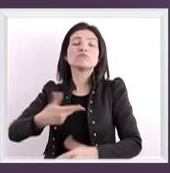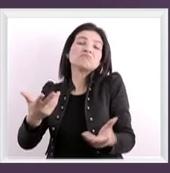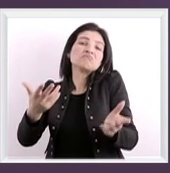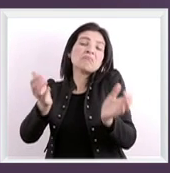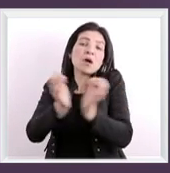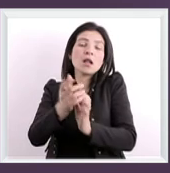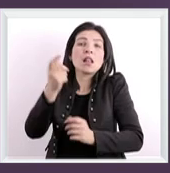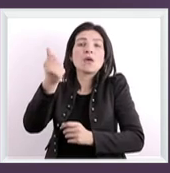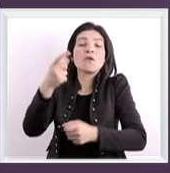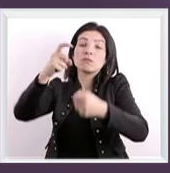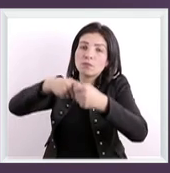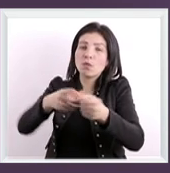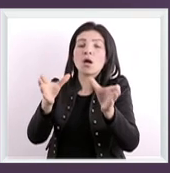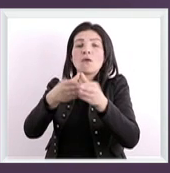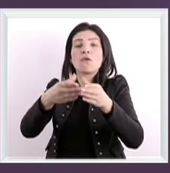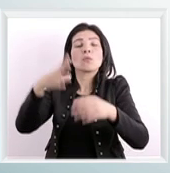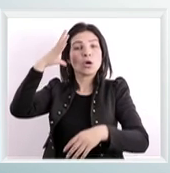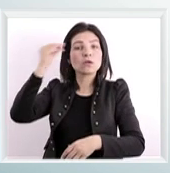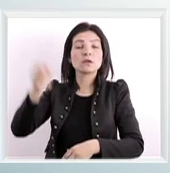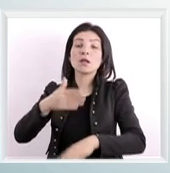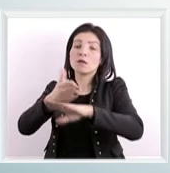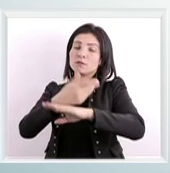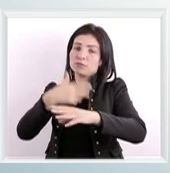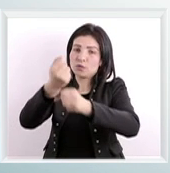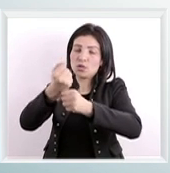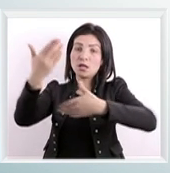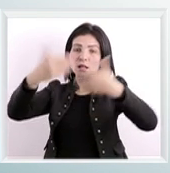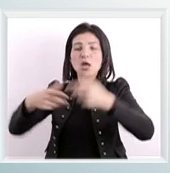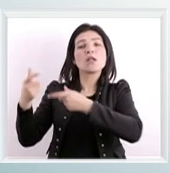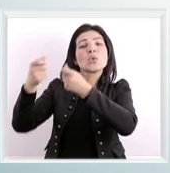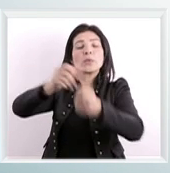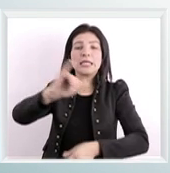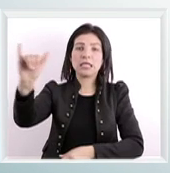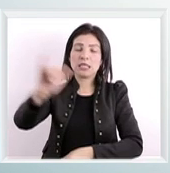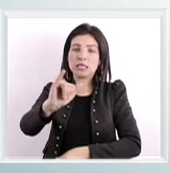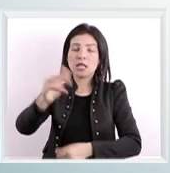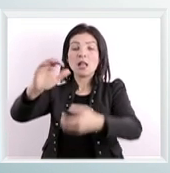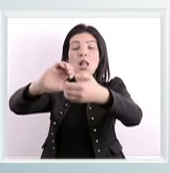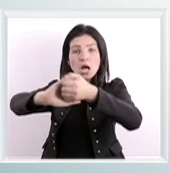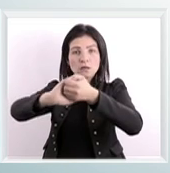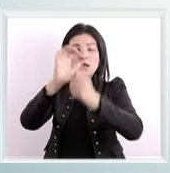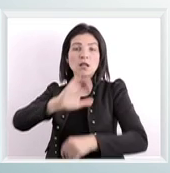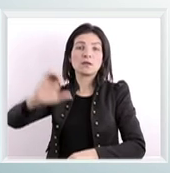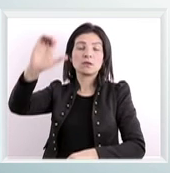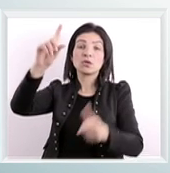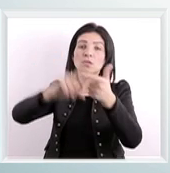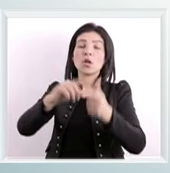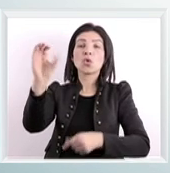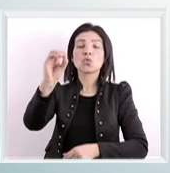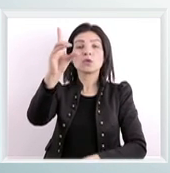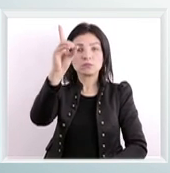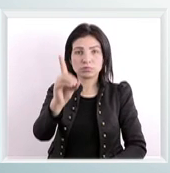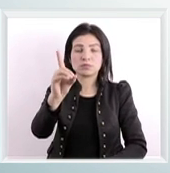والمعلوم على التكوين المهني مشروع التشغيل والإعاقة ممول من طرف الاتحاد الأوروبي ومؤسسة